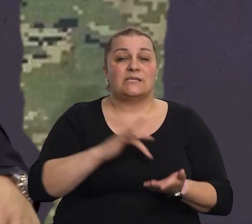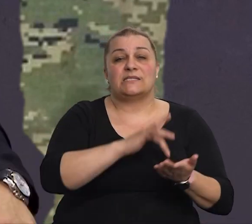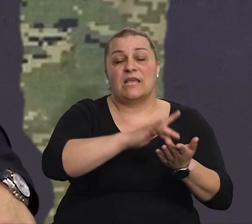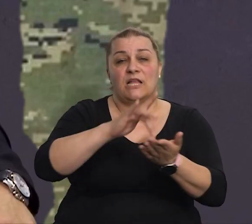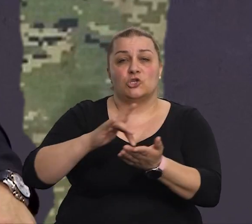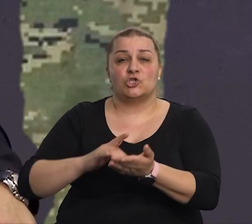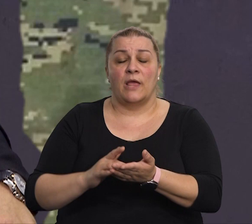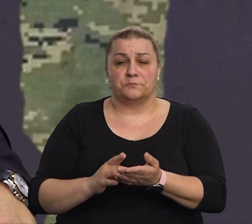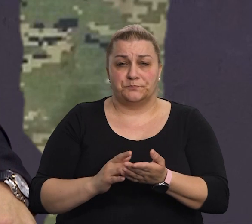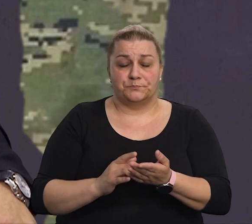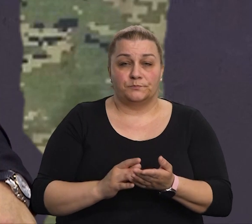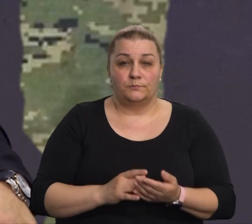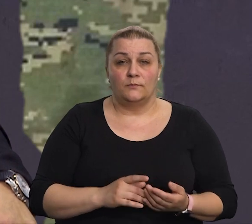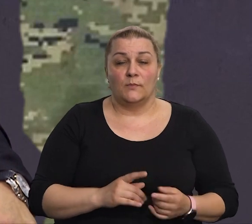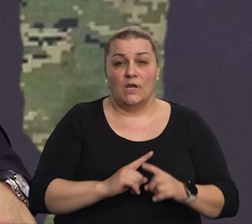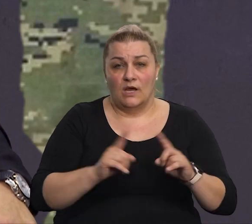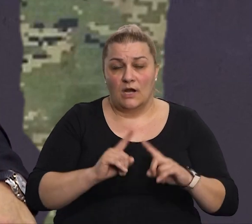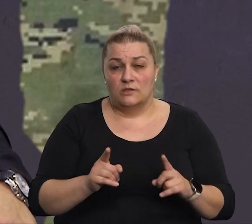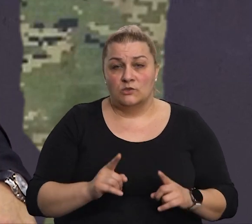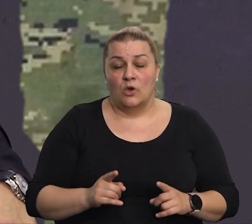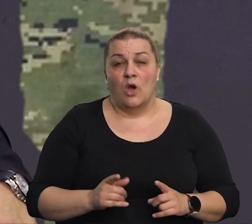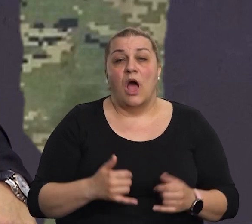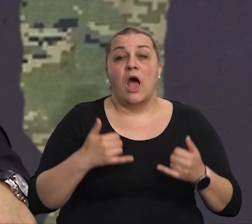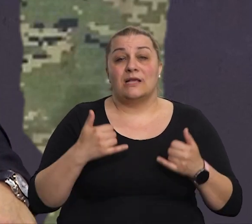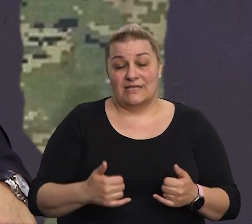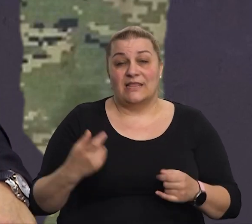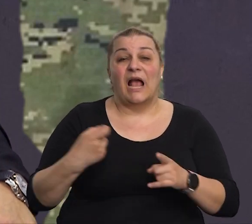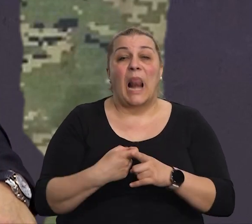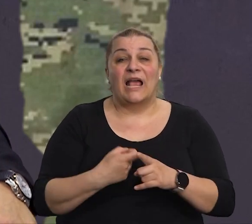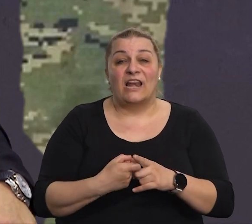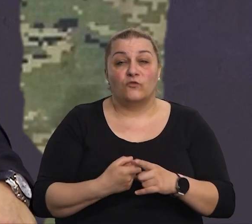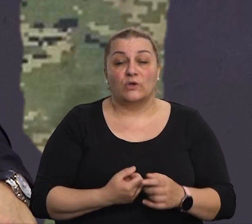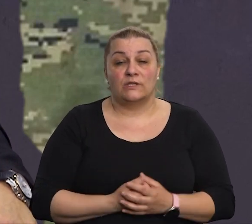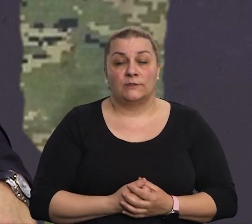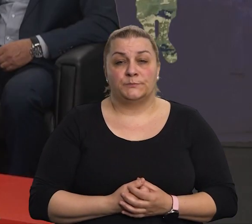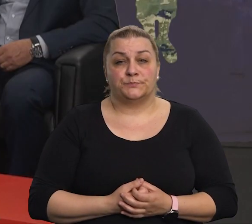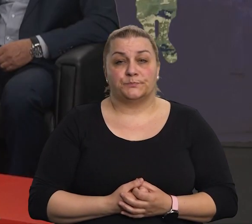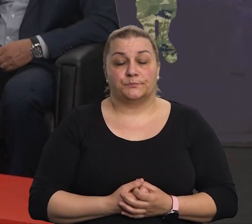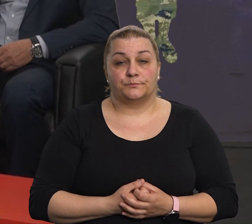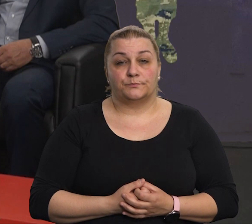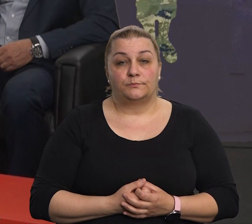Rimini uglavnom, a sada je, u Klagenfurtu gdje je i danas,